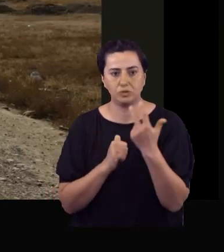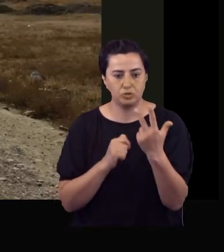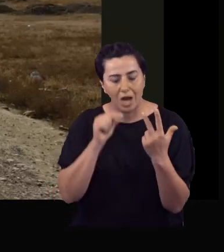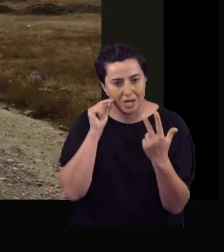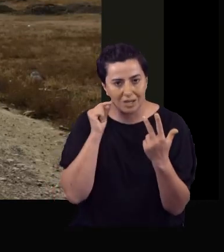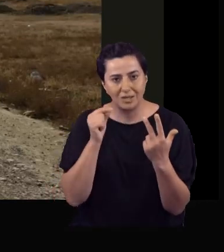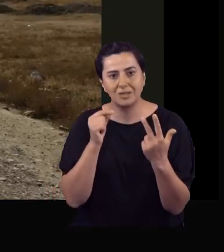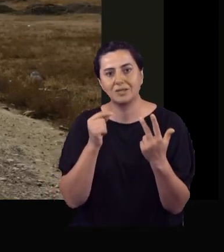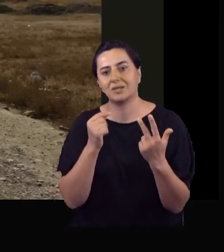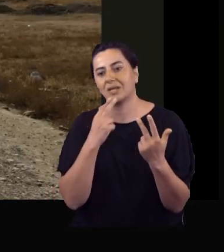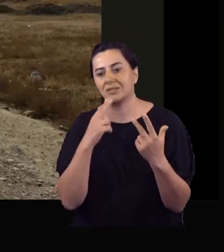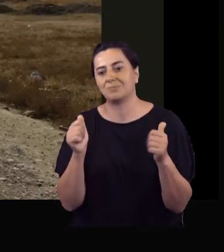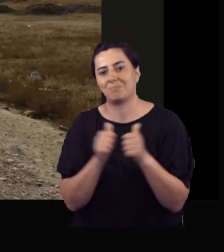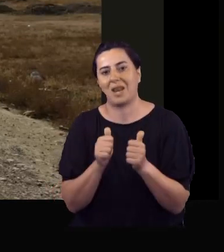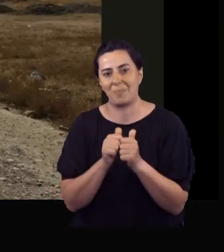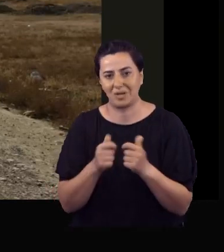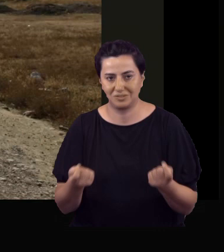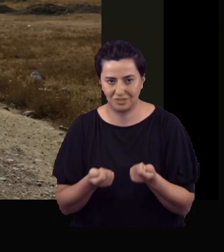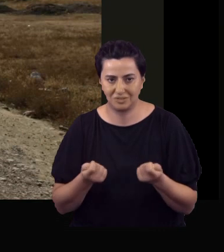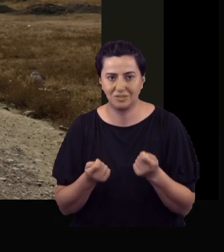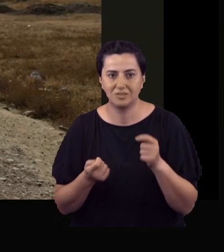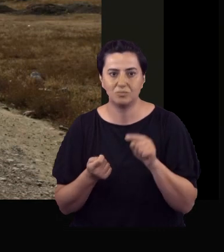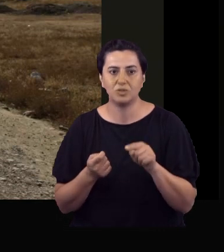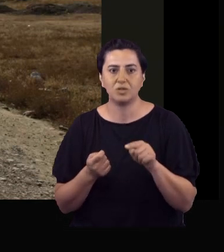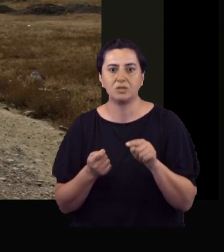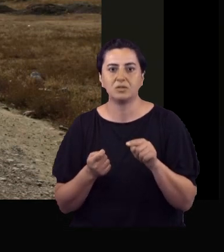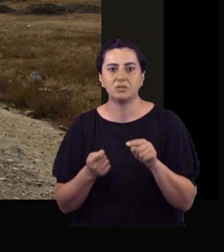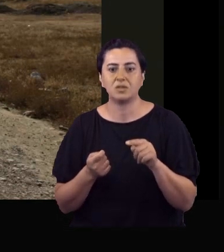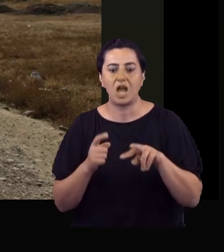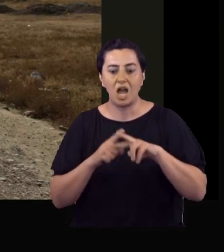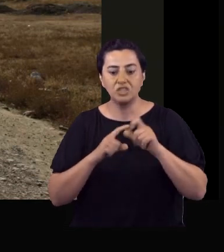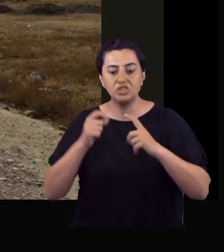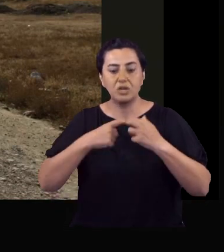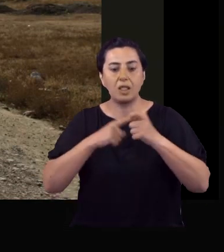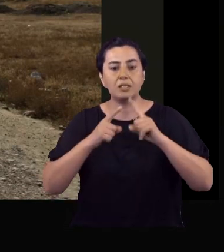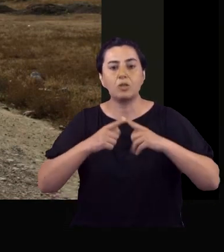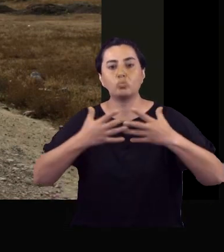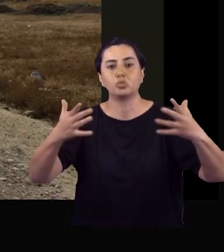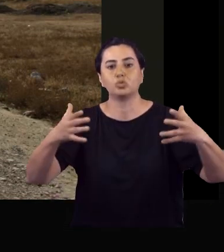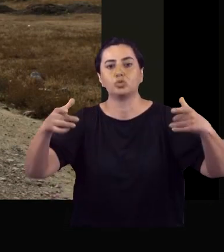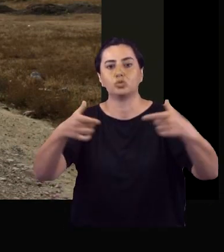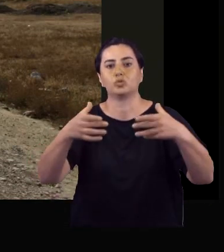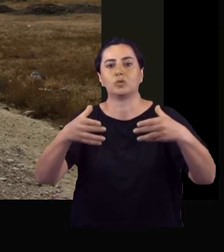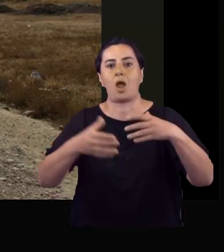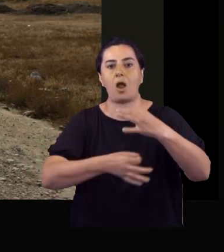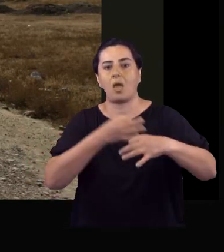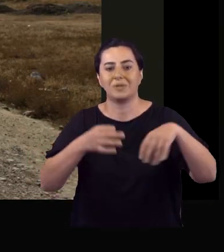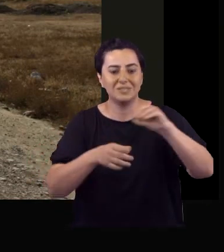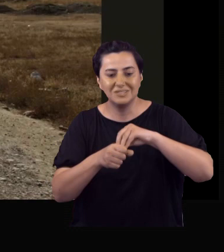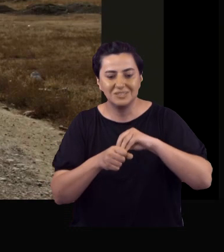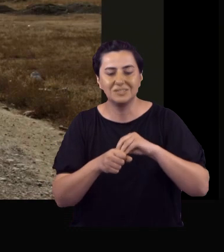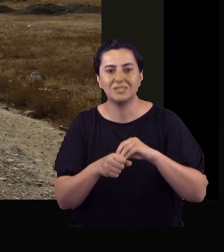tane erkeğin içindeki olduğu bir ekipti. Ve bunlar aşiretlerin aslında çocuklarıydı, erkek olanlar. Toplumsal cinsiyeti